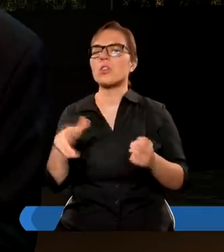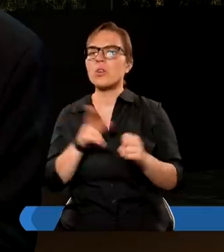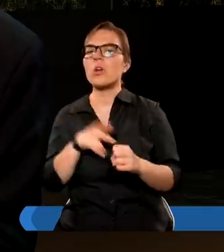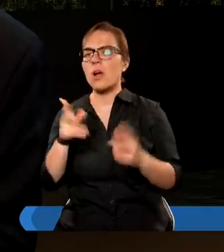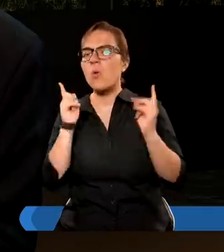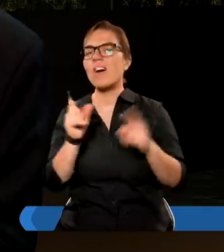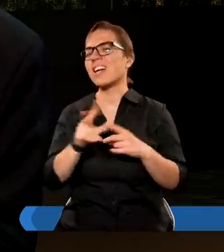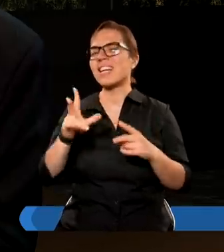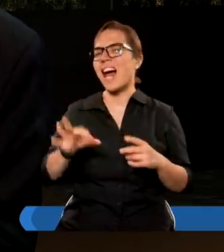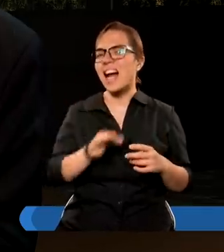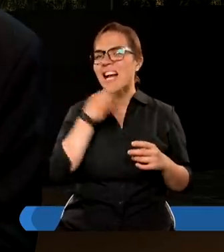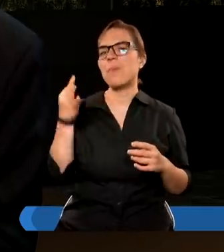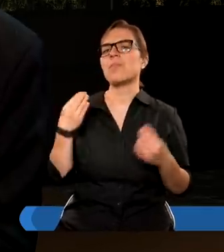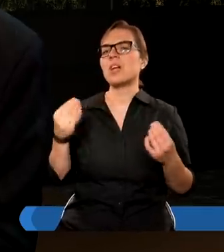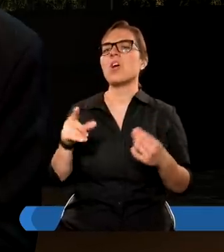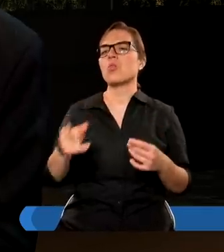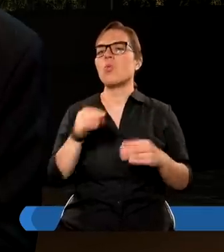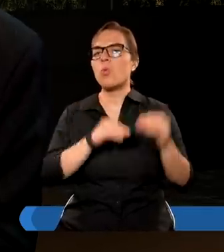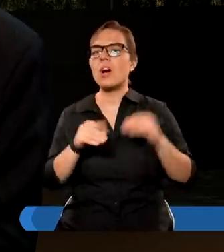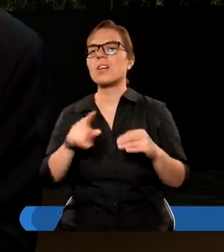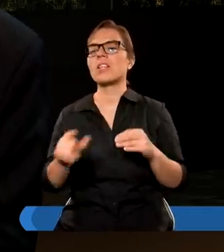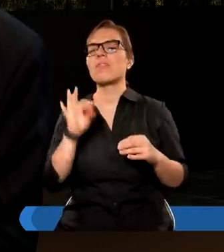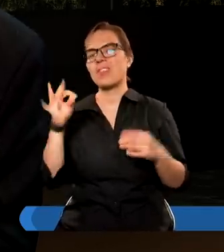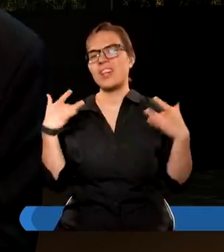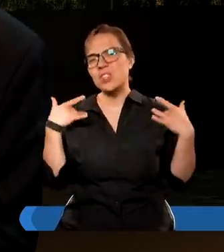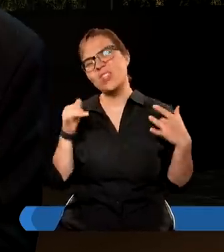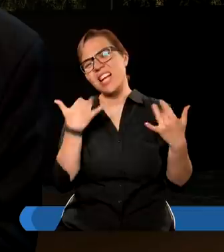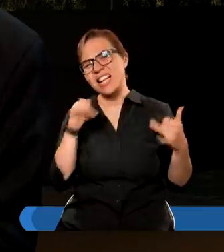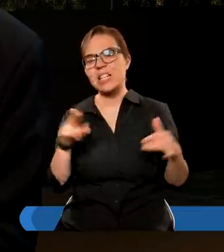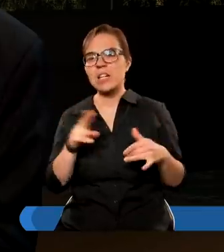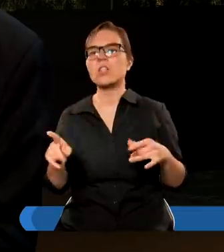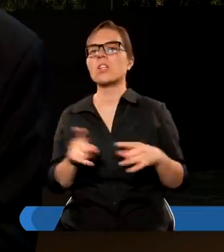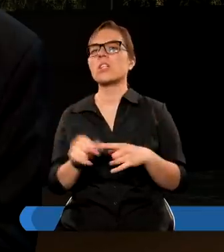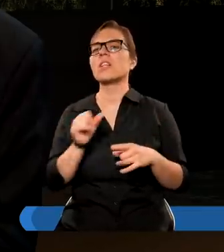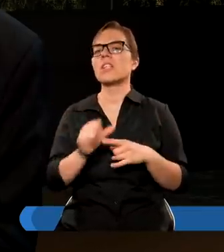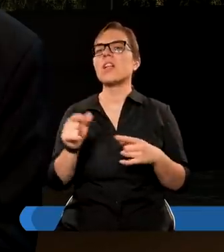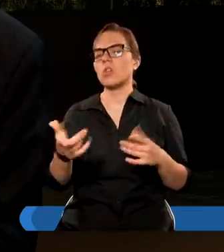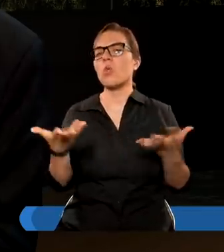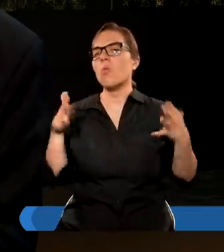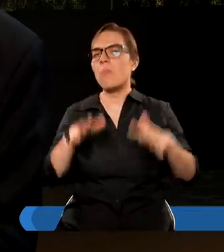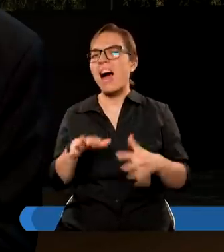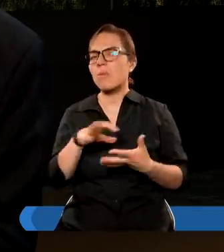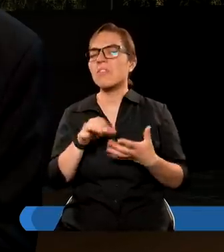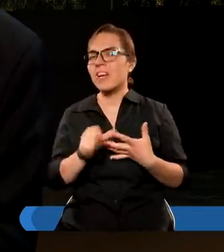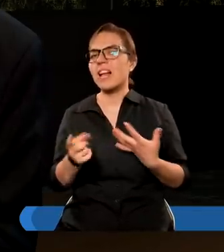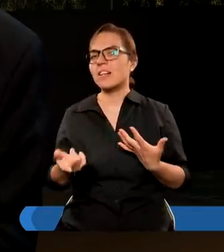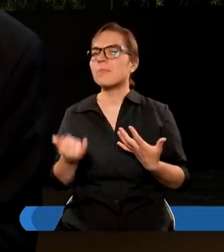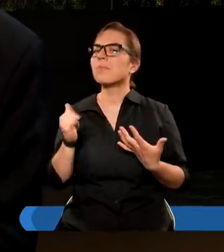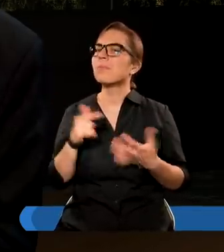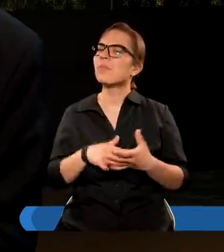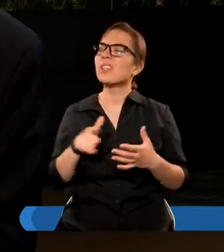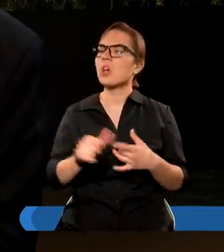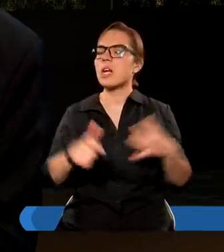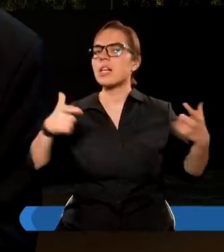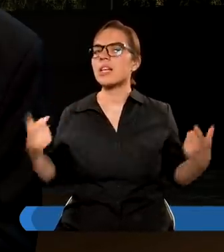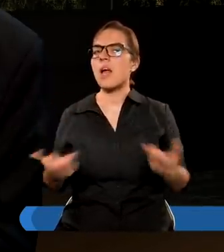uważacie, że jest najlepsza, że układacie sobie w niej życie i tak dalej, jest w istocie upadłym. To jest